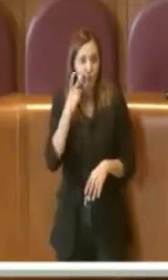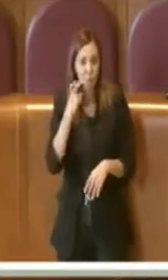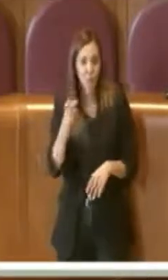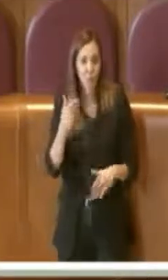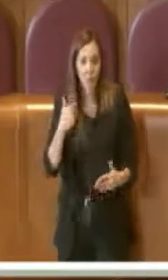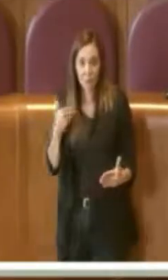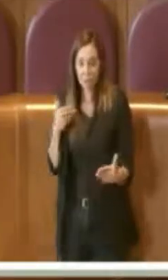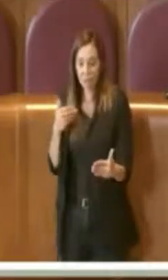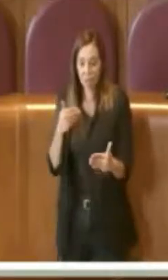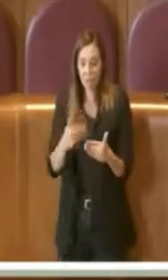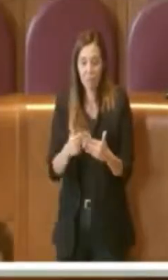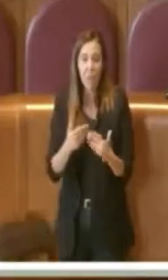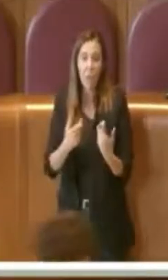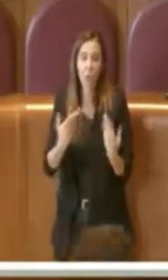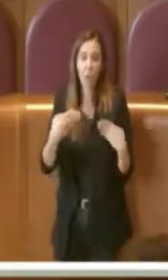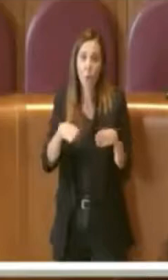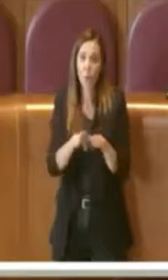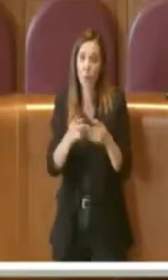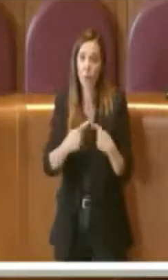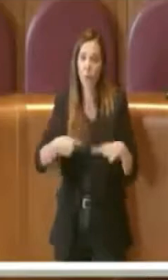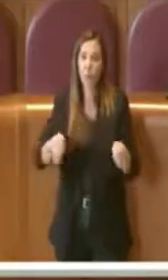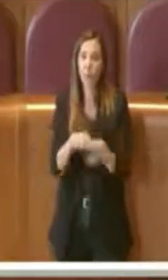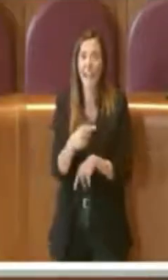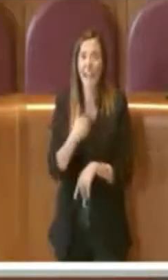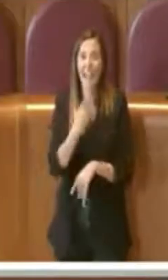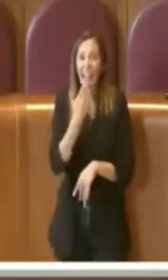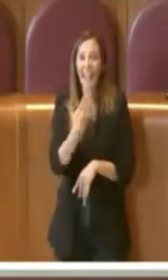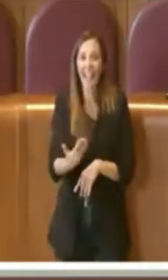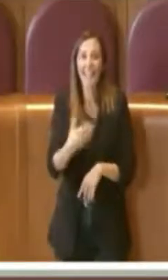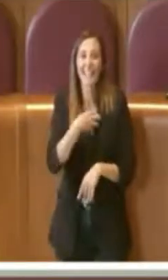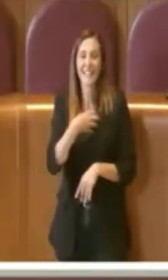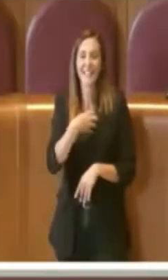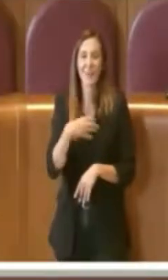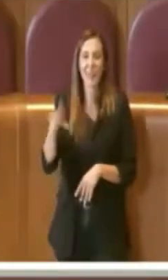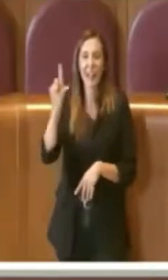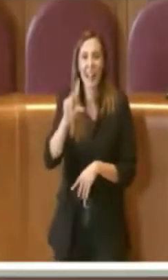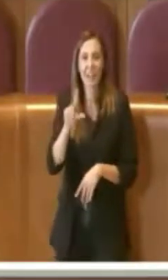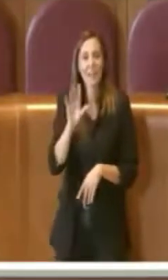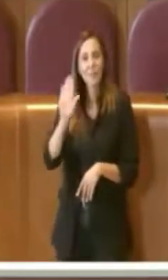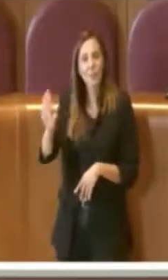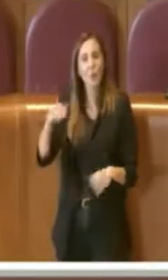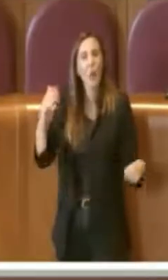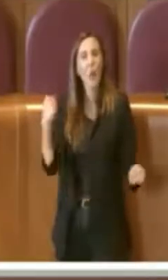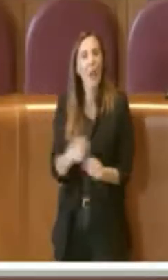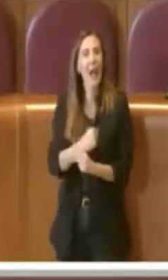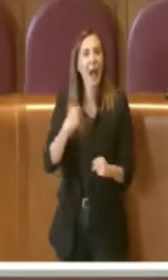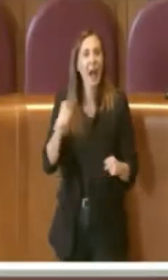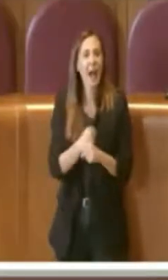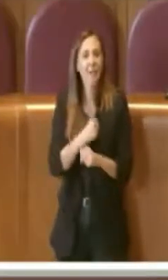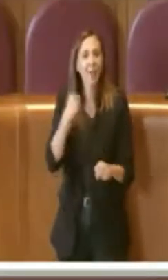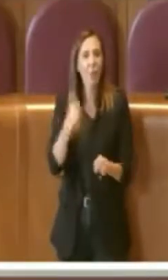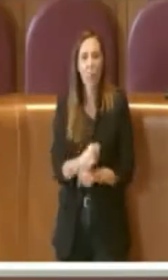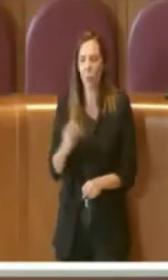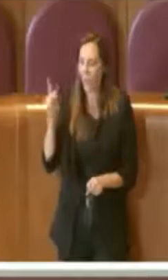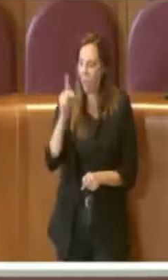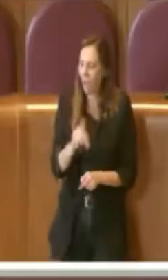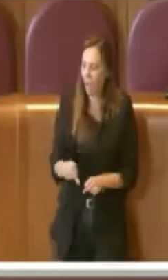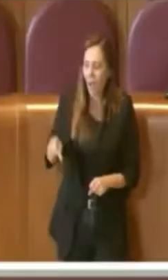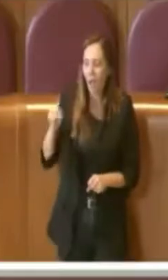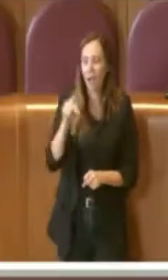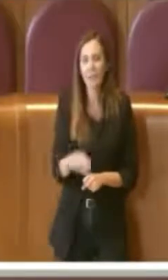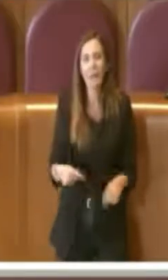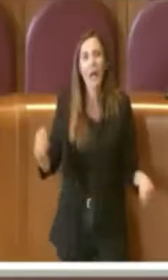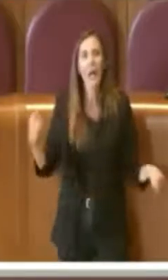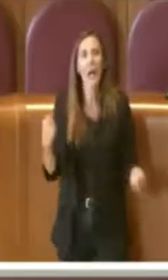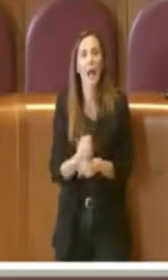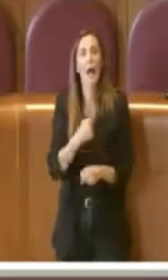Consigliatura. Io vorrei fare un ringraziamento all'Assessore Lemmetti per il lavoro che ha svolto in questi anni, un